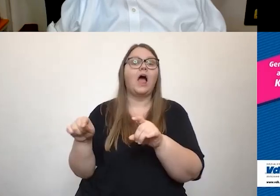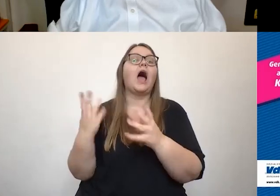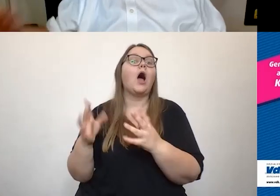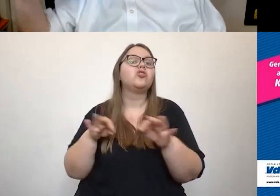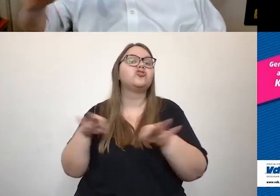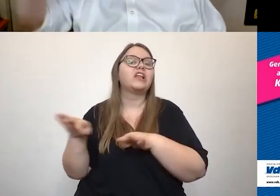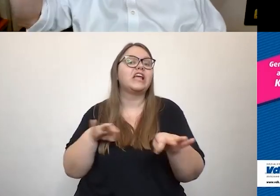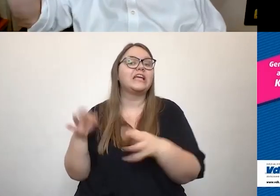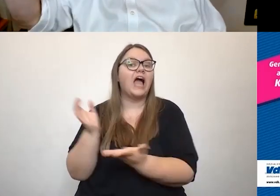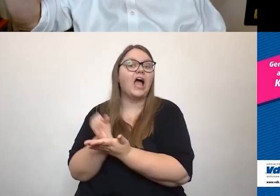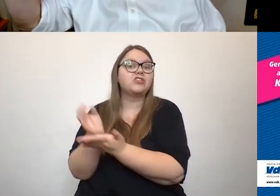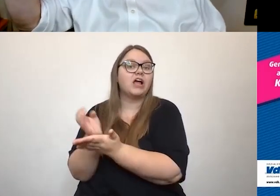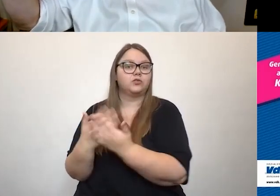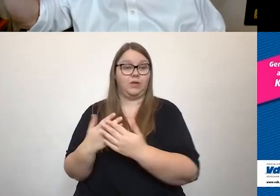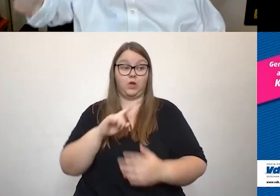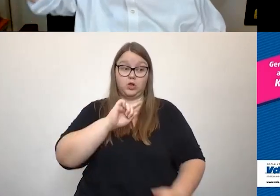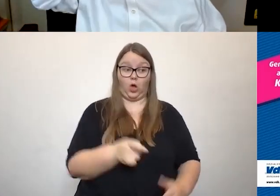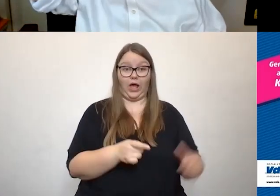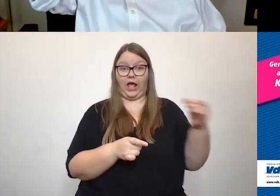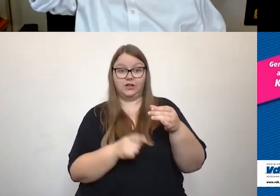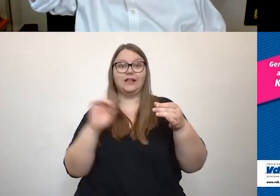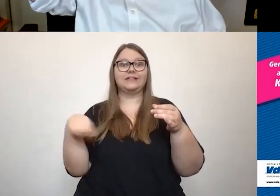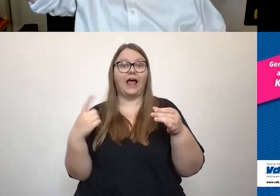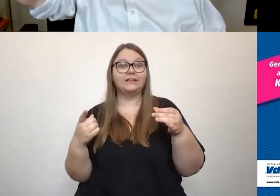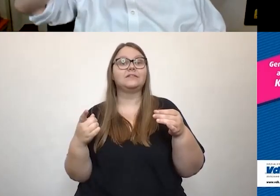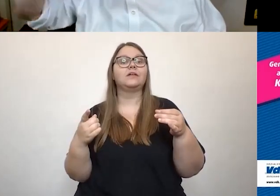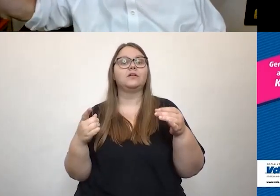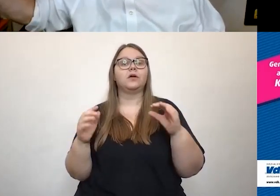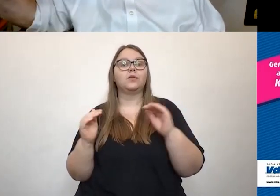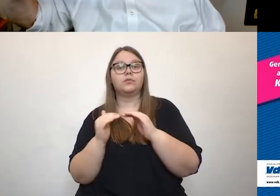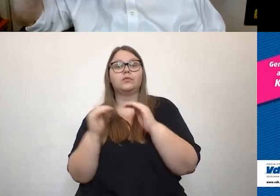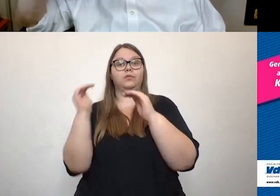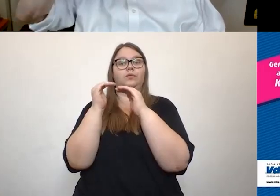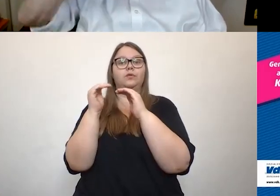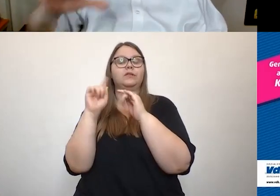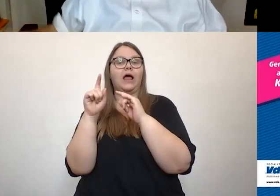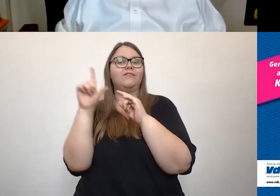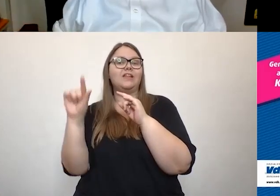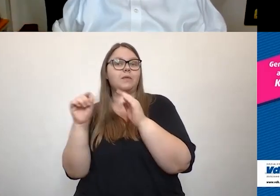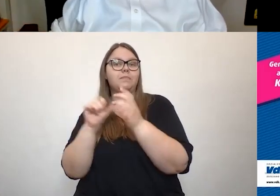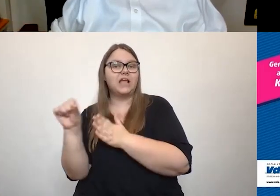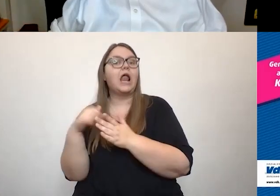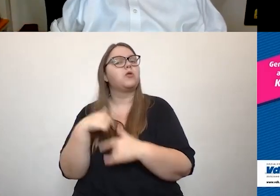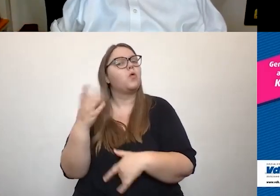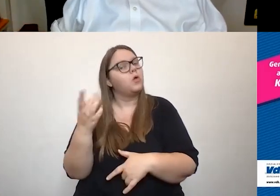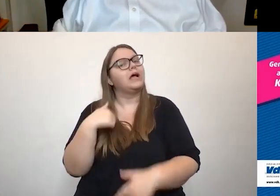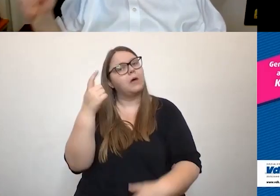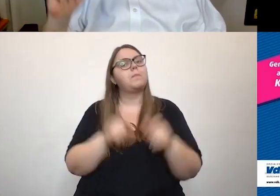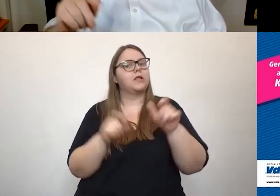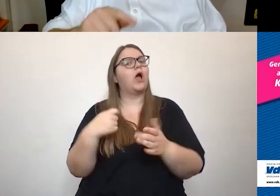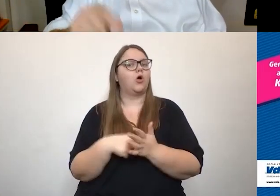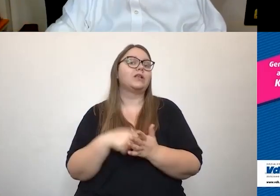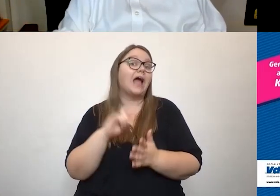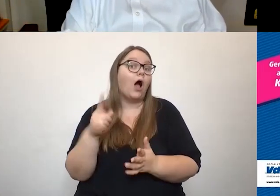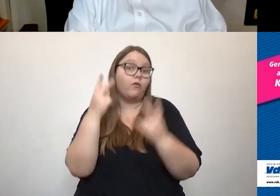einstellen und wenn sie jetzt noch einen einstellen, dann sind sie über der Schwelle und dann müssen sie etwas weniger zahlen, also Personalkosten ist ein wichtiger Faktor, aber